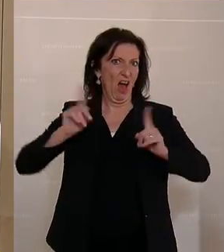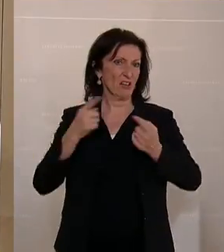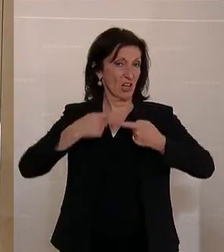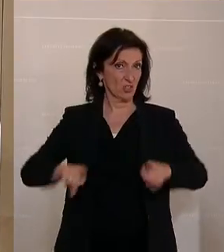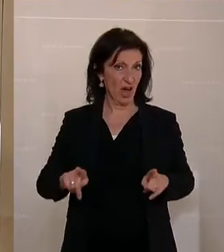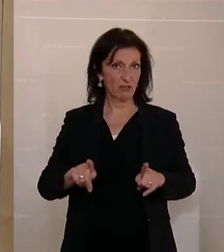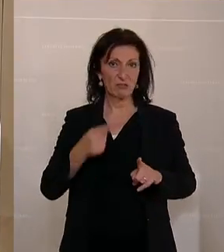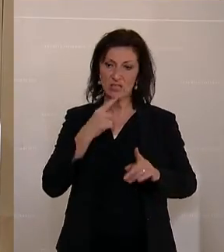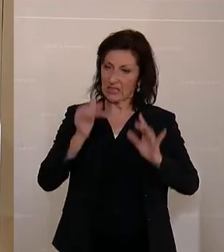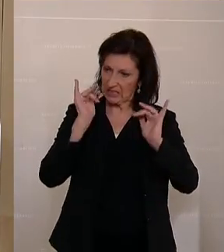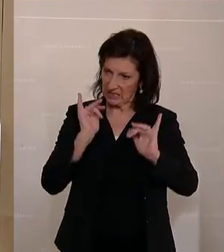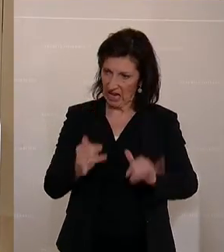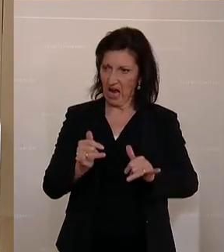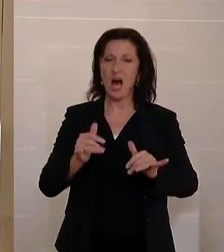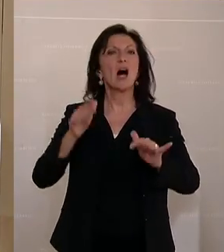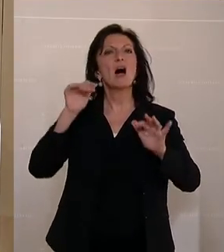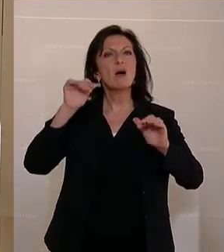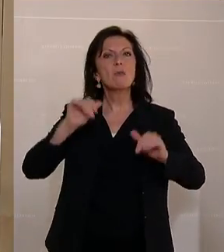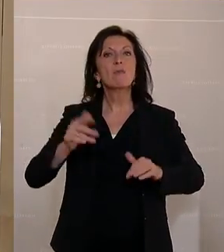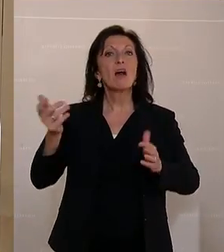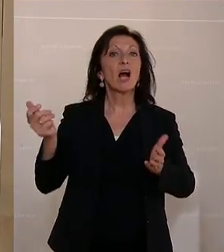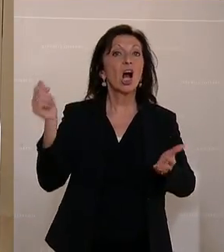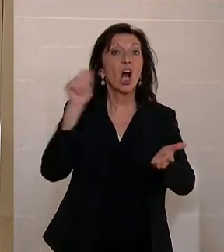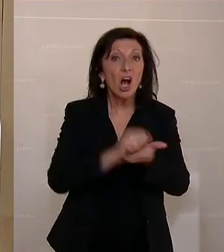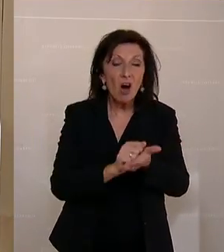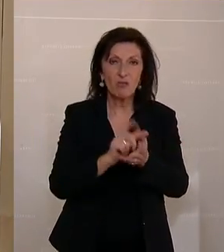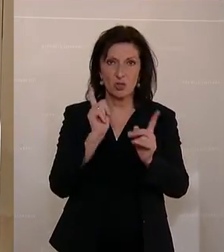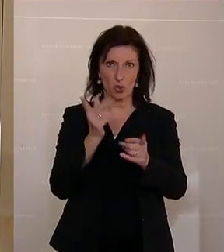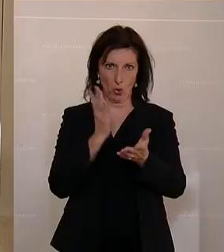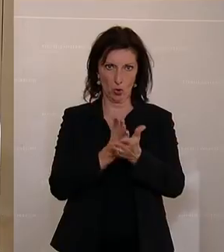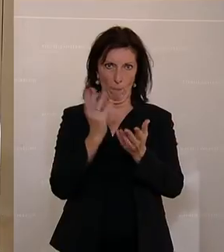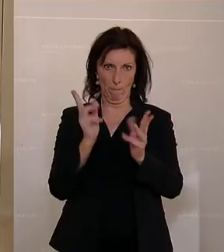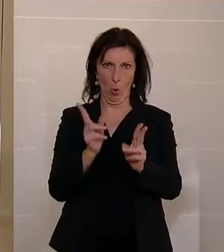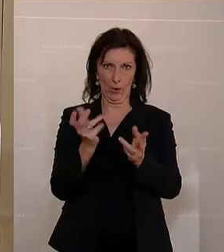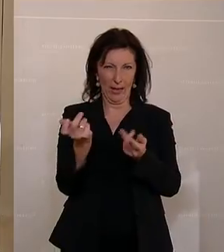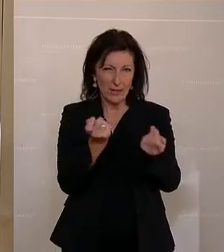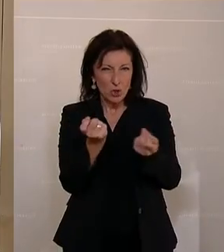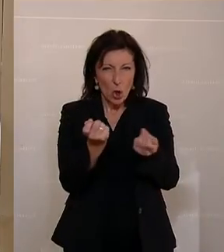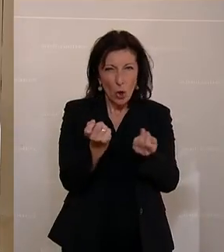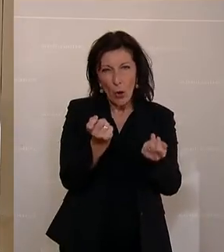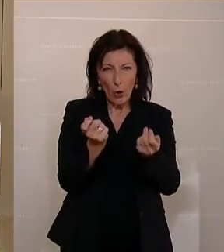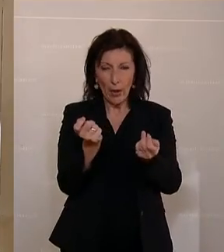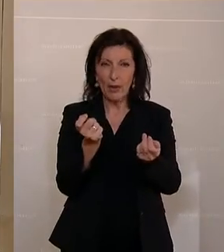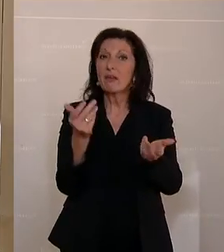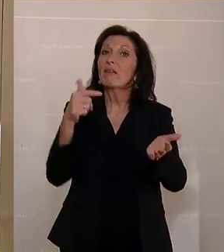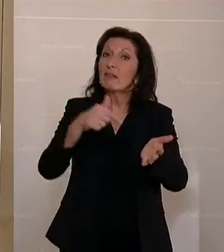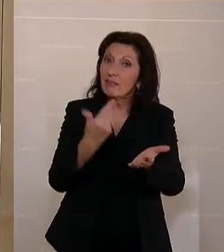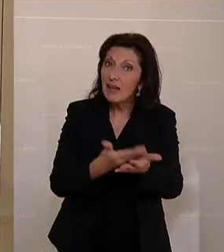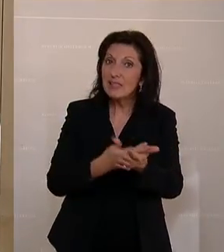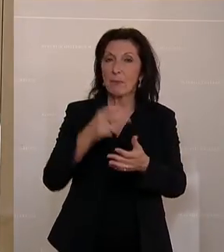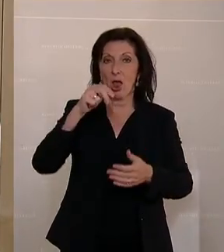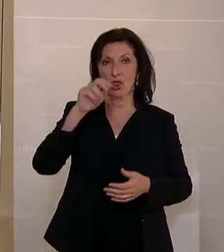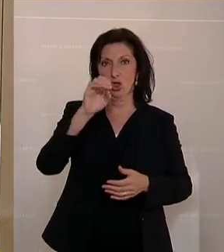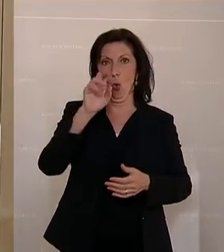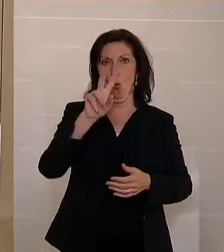sagen, ja, es muss diese Lenkungswirkung schon beim Kauf haben. Das heißt, auch mit der NOVA. Wir haben die NOVA ökologisiert.